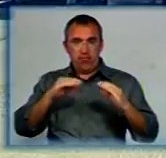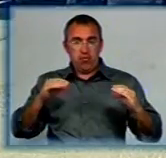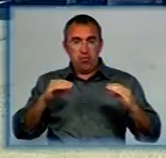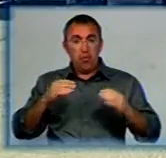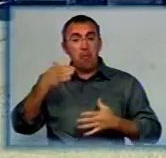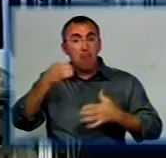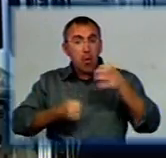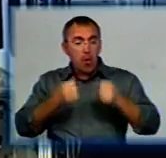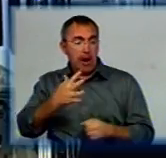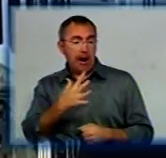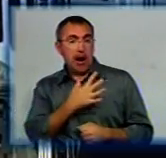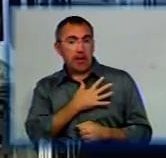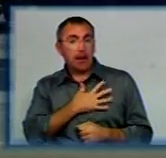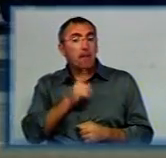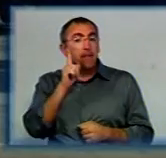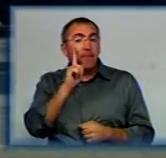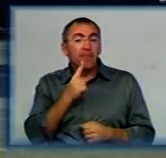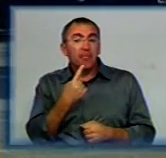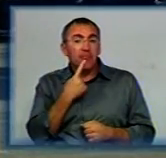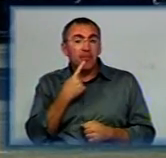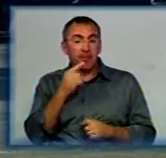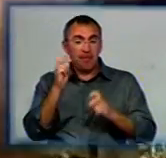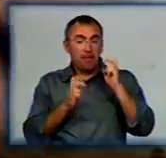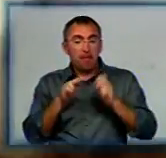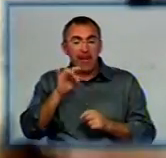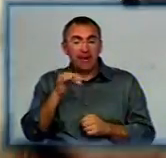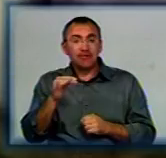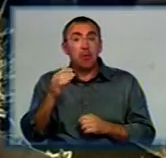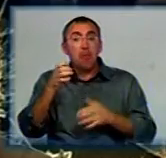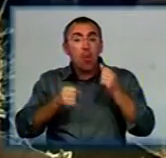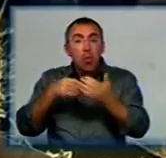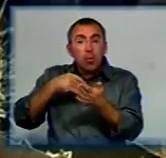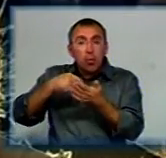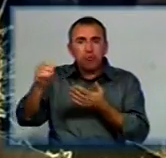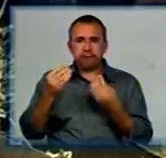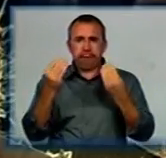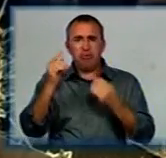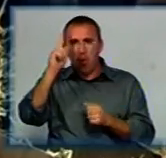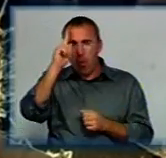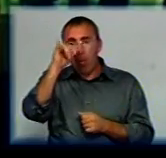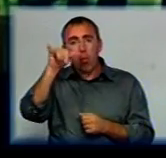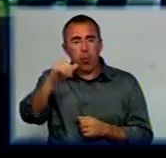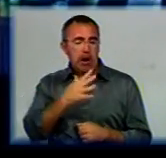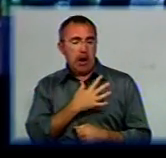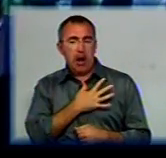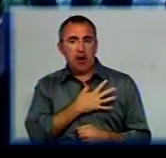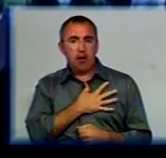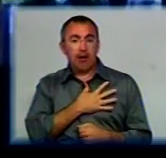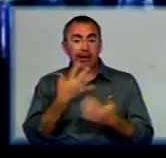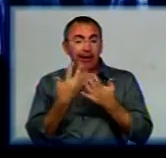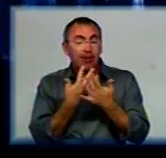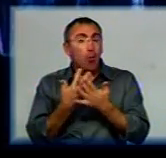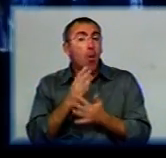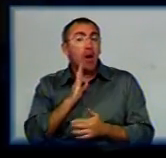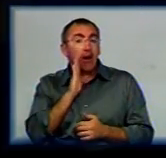Молоко з канадським присмаком. Підприємство «Петриківське молоко» закупило елітних корів у Канаді. Кіно «Ранок».